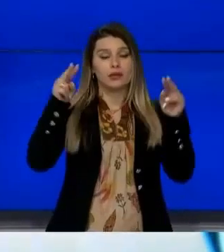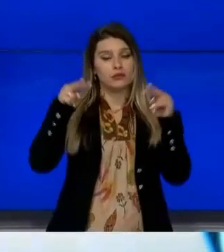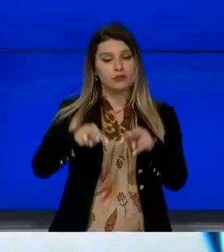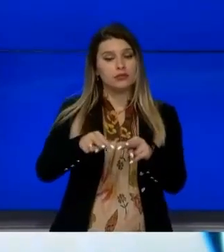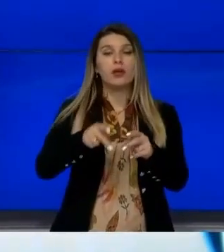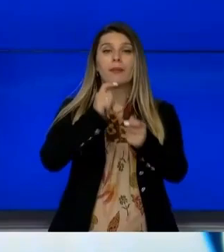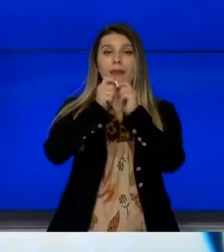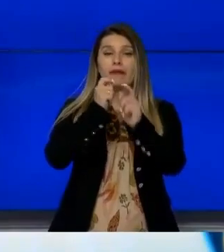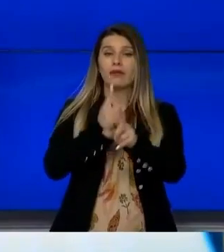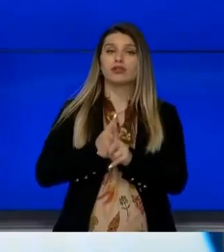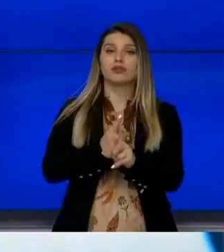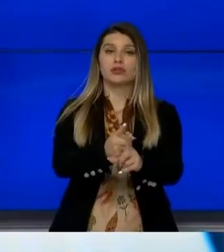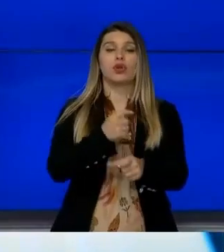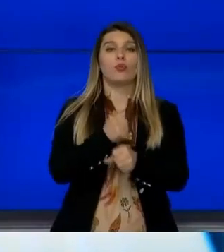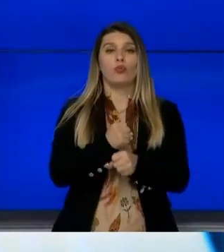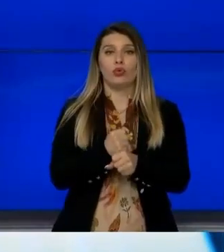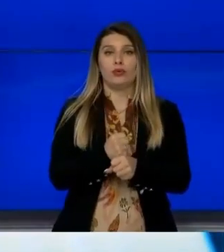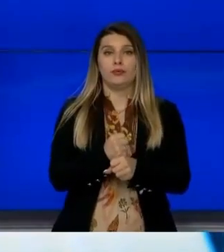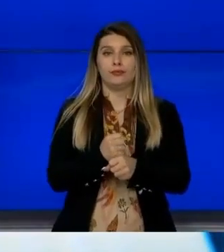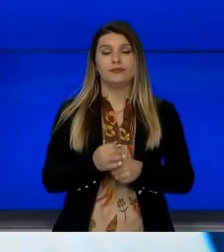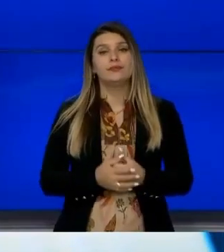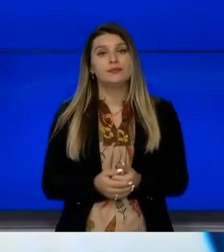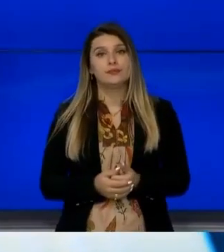marveshjeve që arihen mes dy vendeve